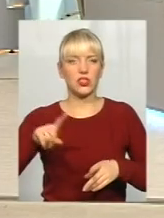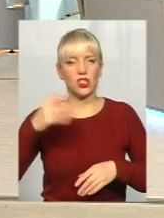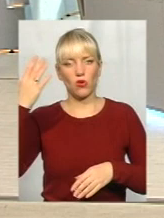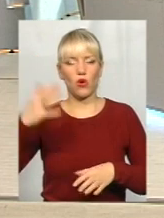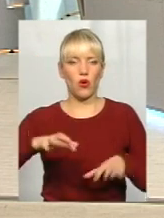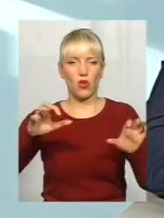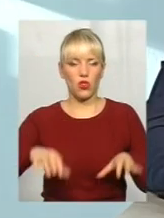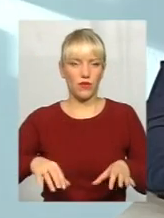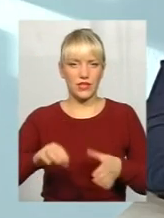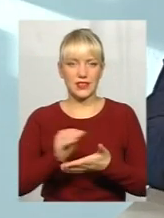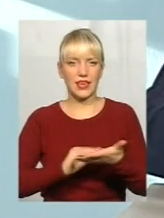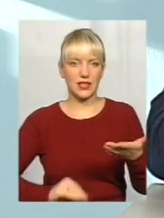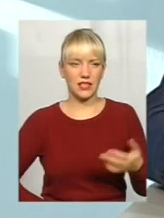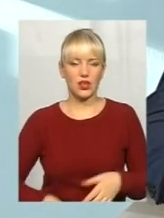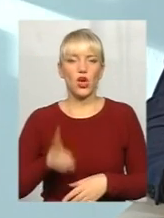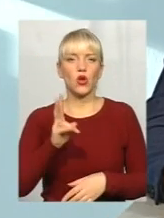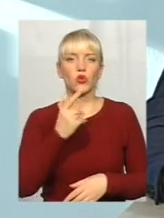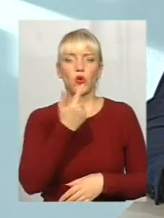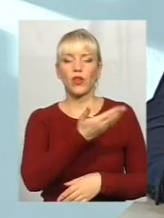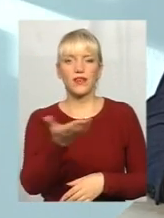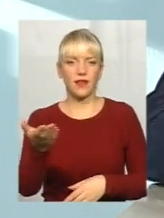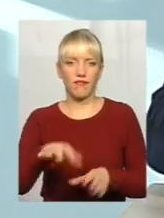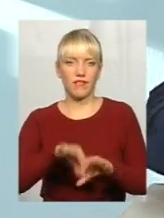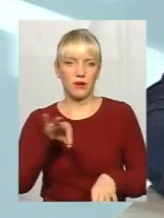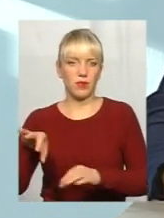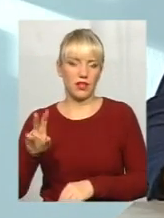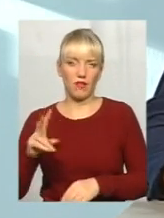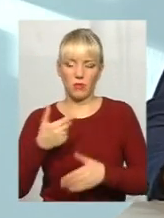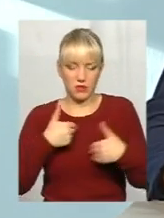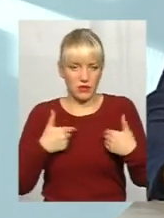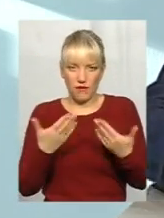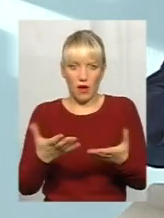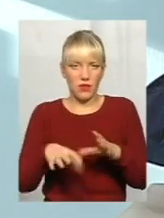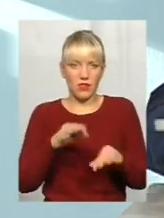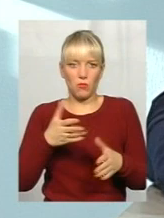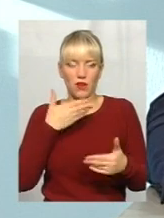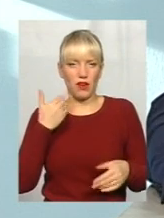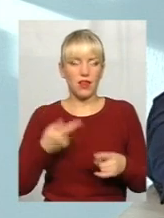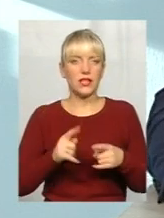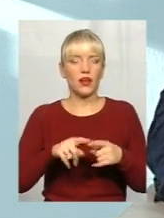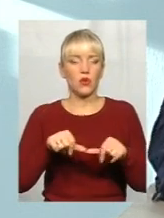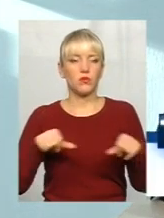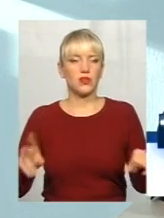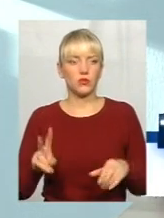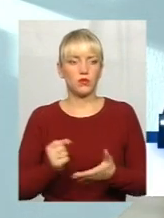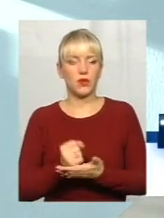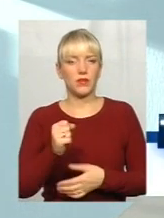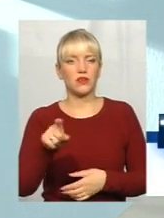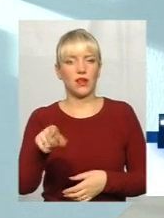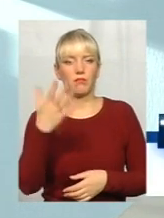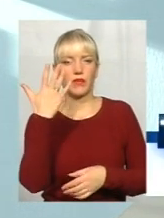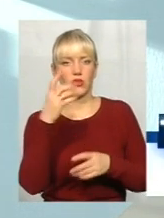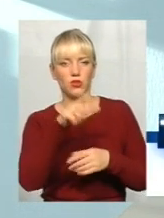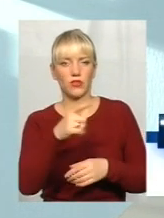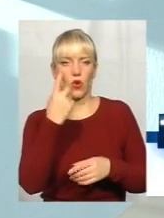його секретаріату. Розумієте? Хто їх вибирав? Ми ж не вибирали, ми з вами участі не мали. Та й та комісія, яка була призначена, я раз сказав, там 5 чоловік.